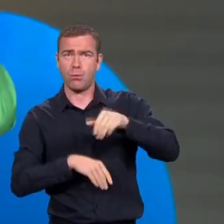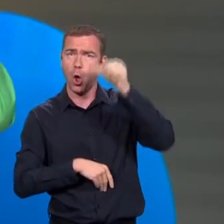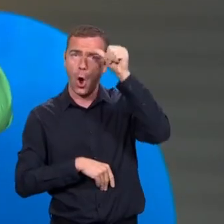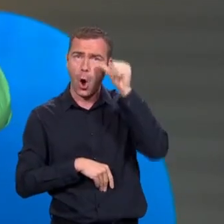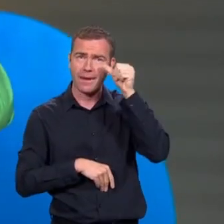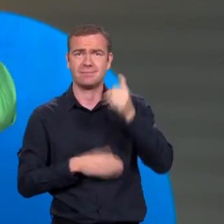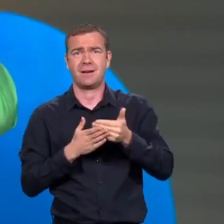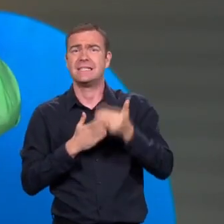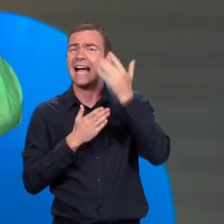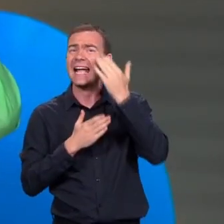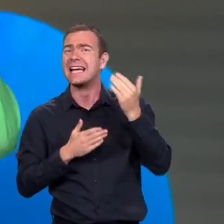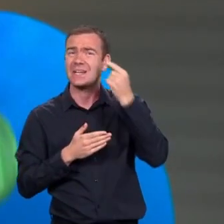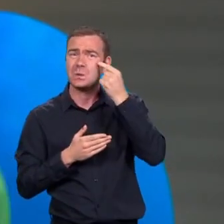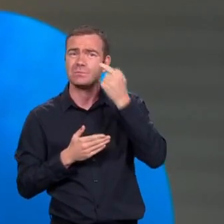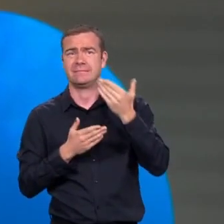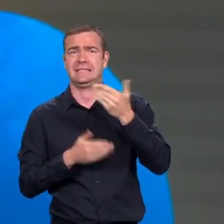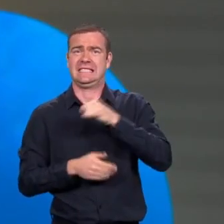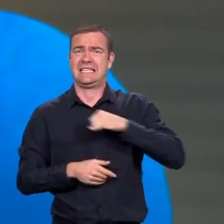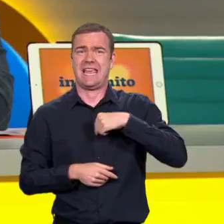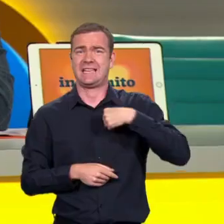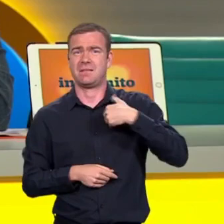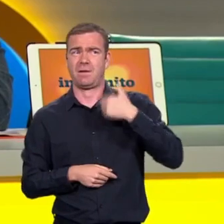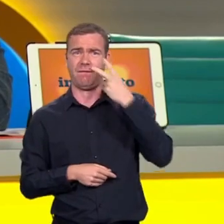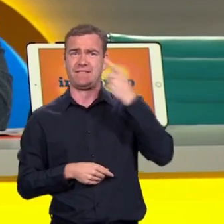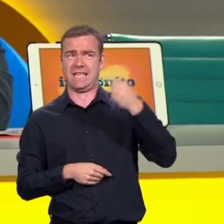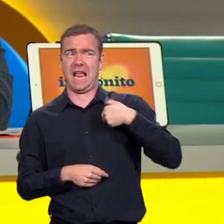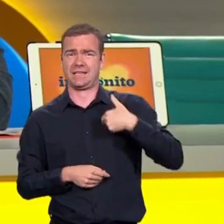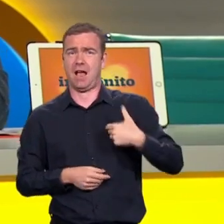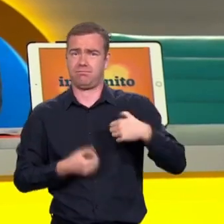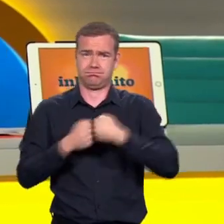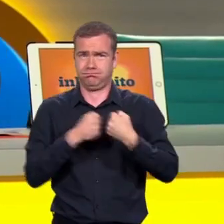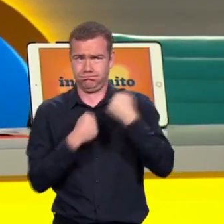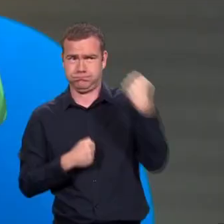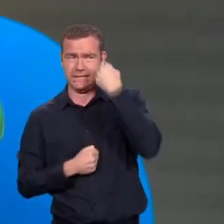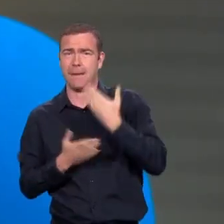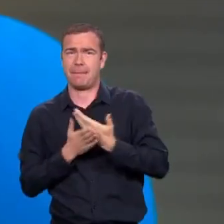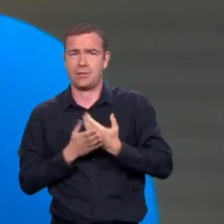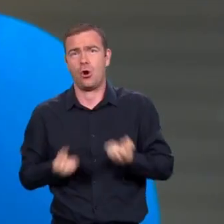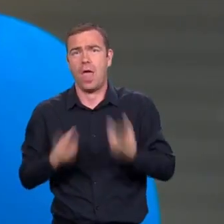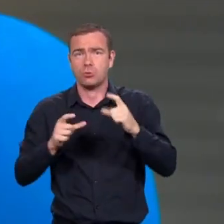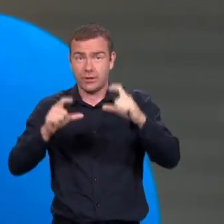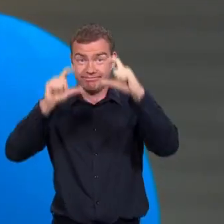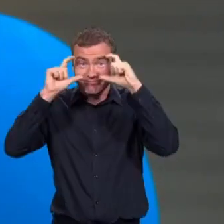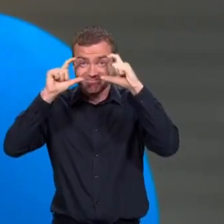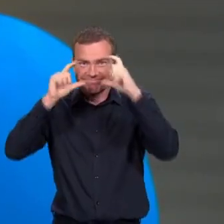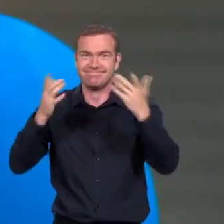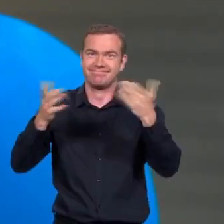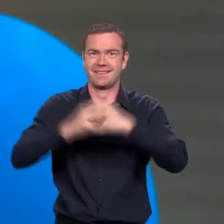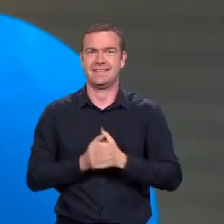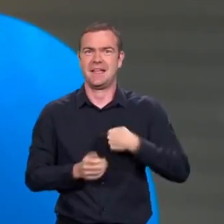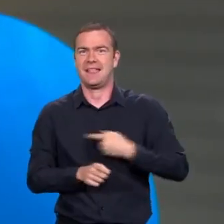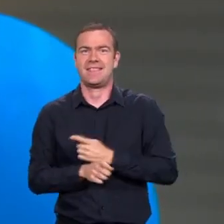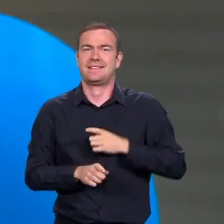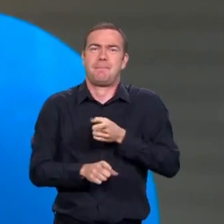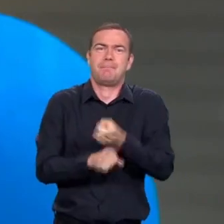také krvavé. Tak, aby si diváci nemysleli, že som sa niekde pobil, radšej budem mať okuliare. Aby som teda neprovokoval